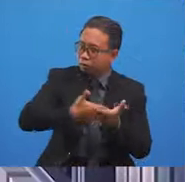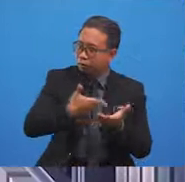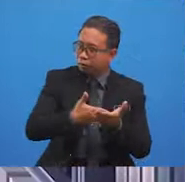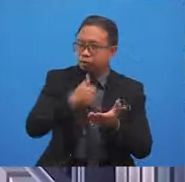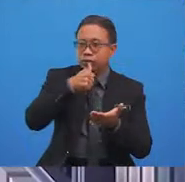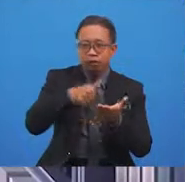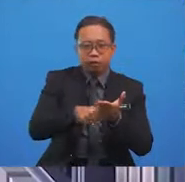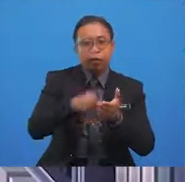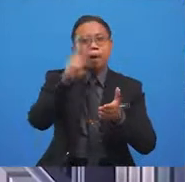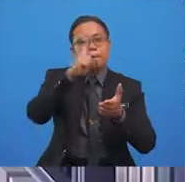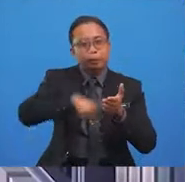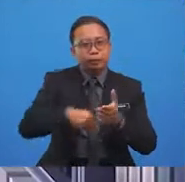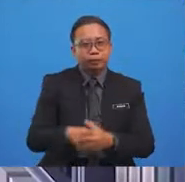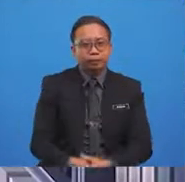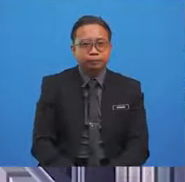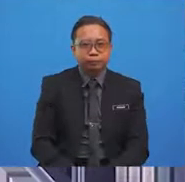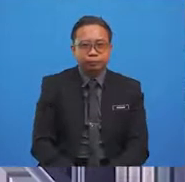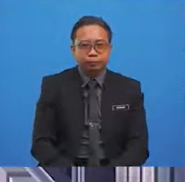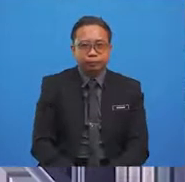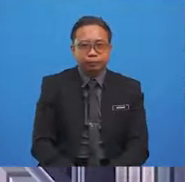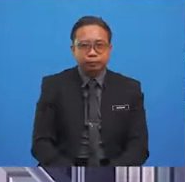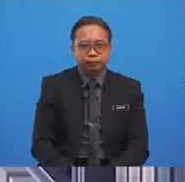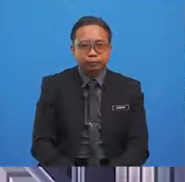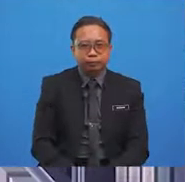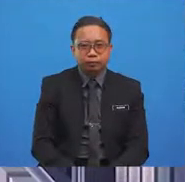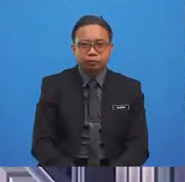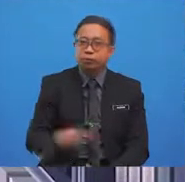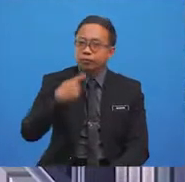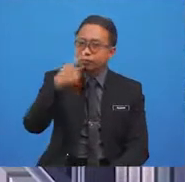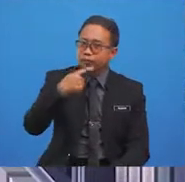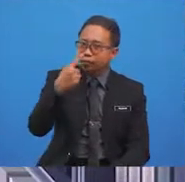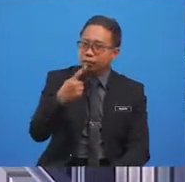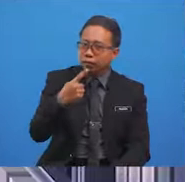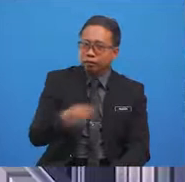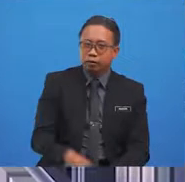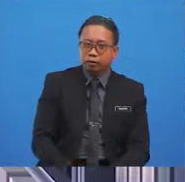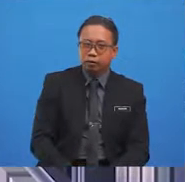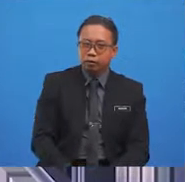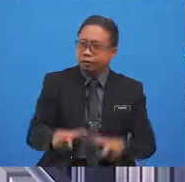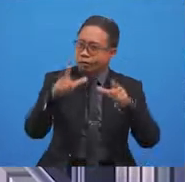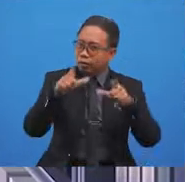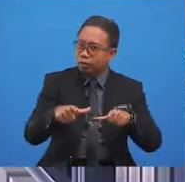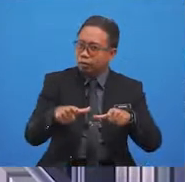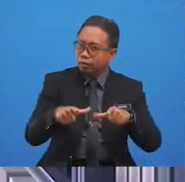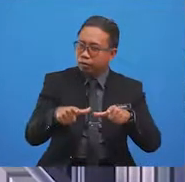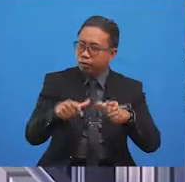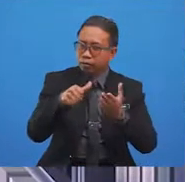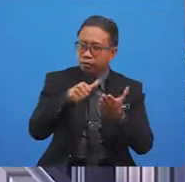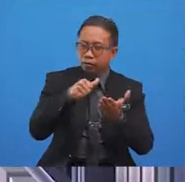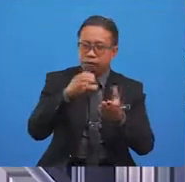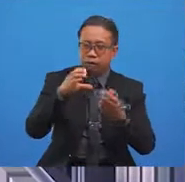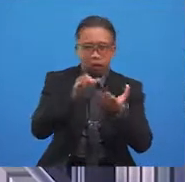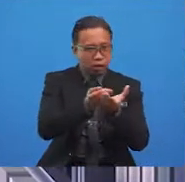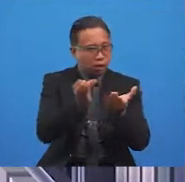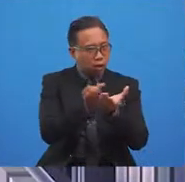What it is? It says, flip the cards over. A magical